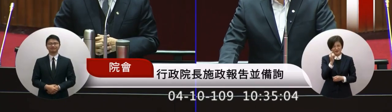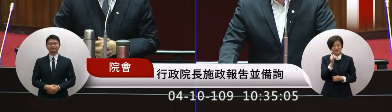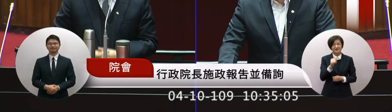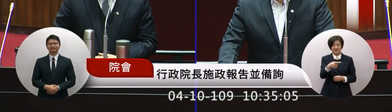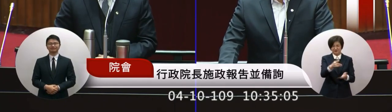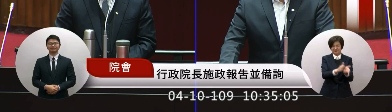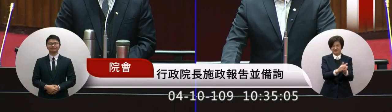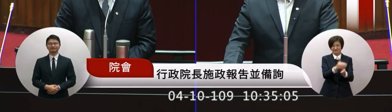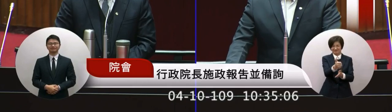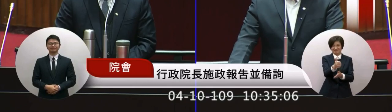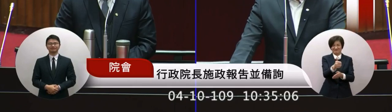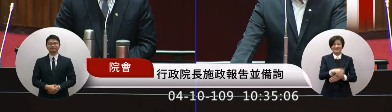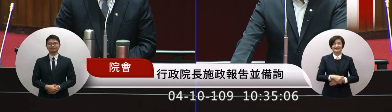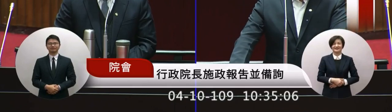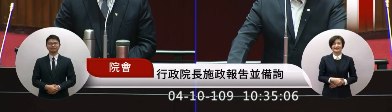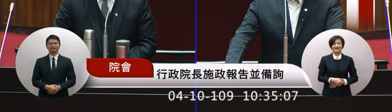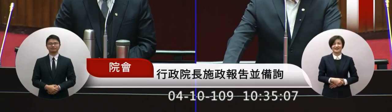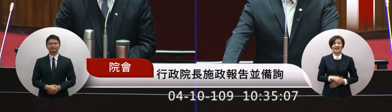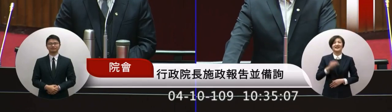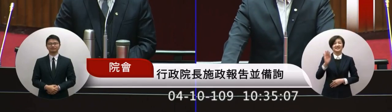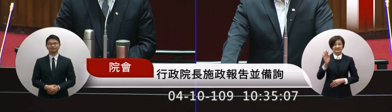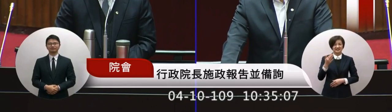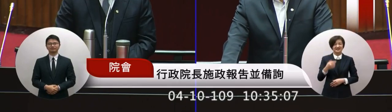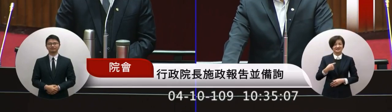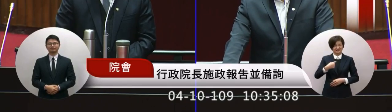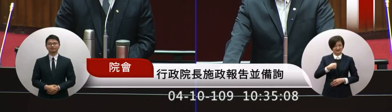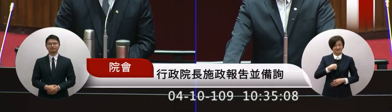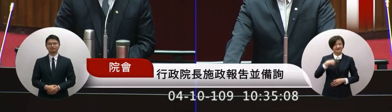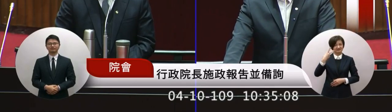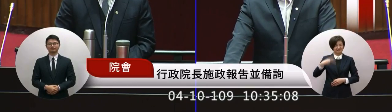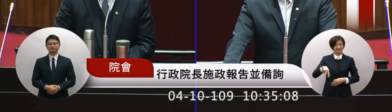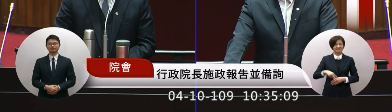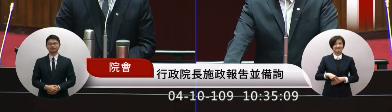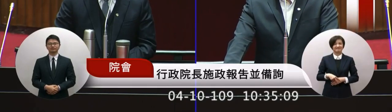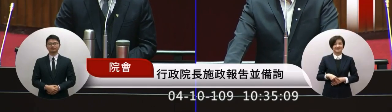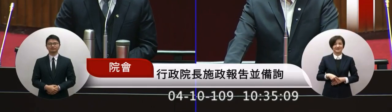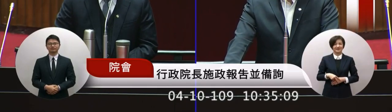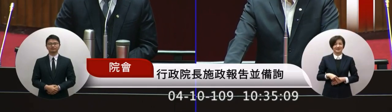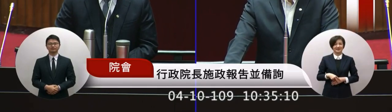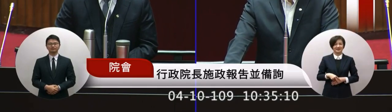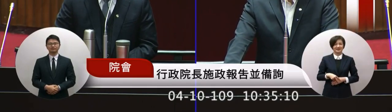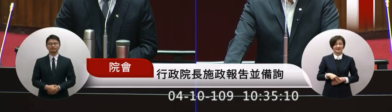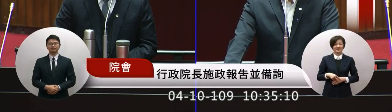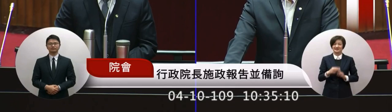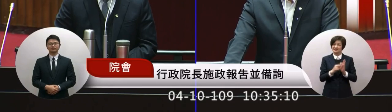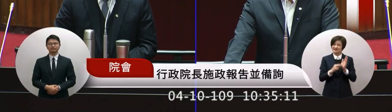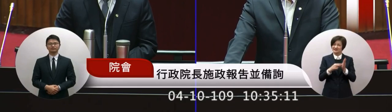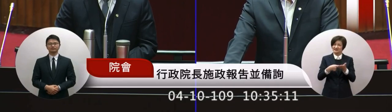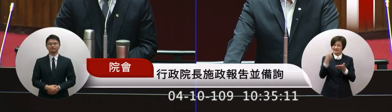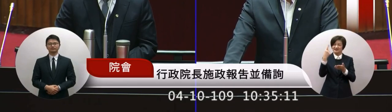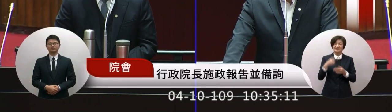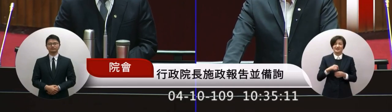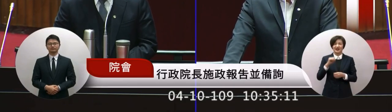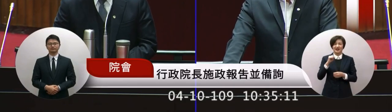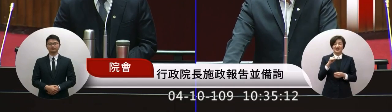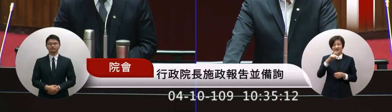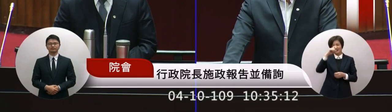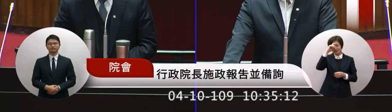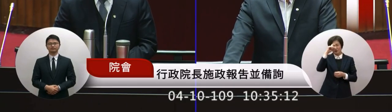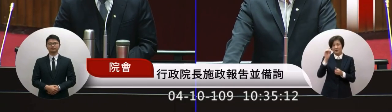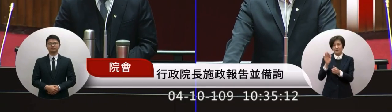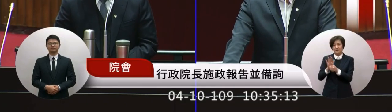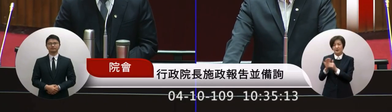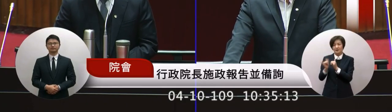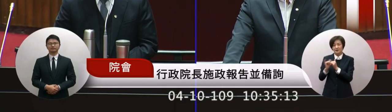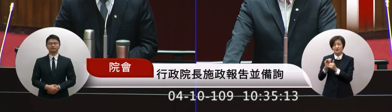肯定但是我現在這邊還是要跟我們的很多民眾來請命就是